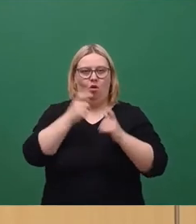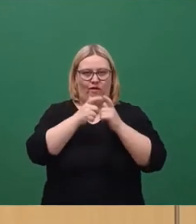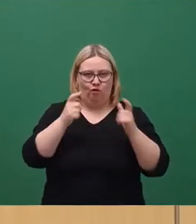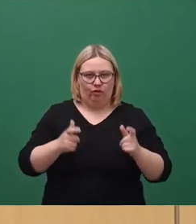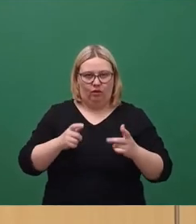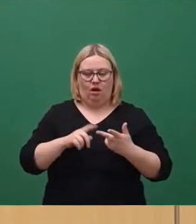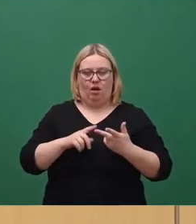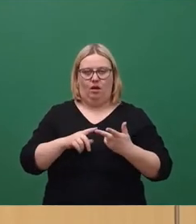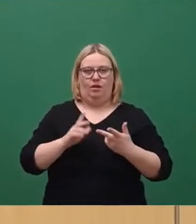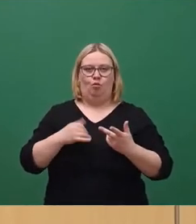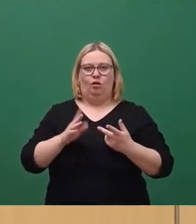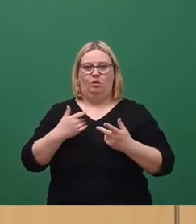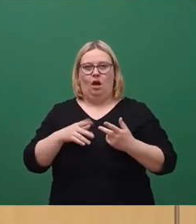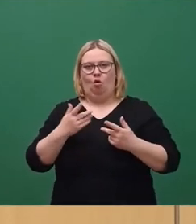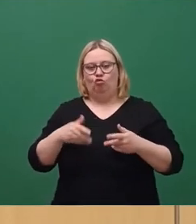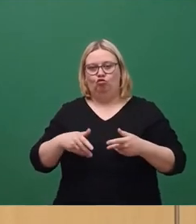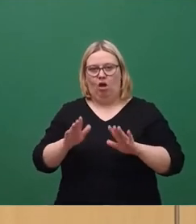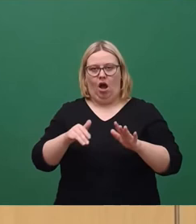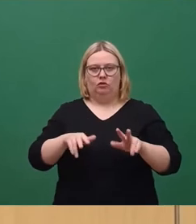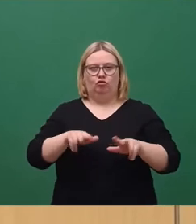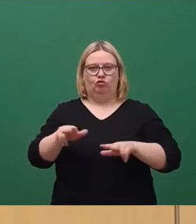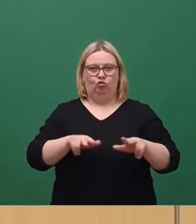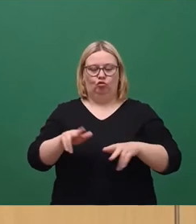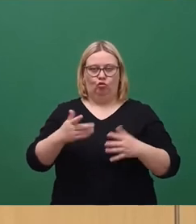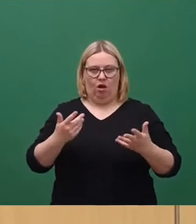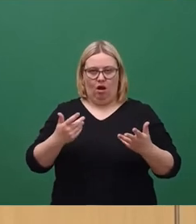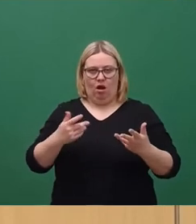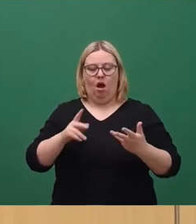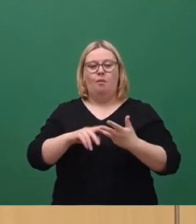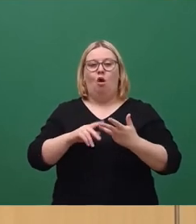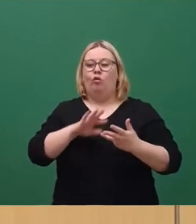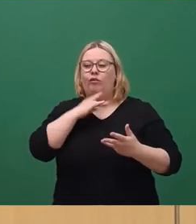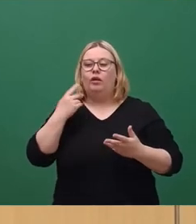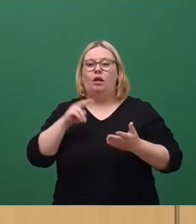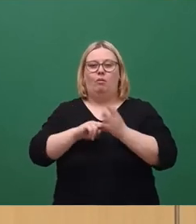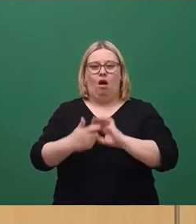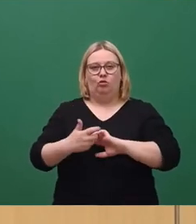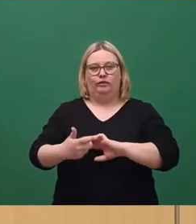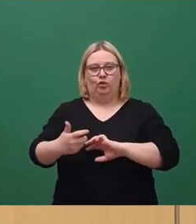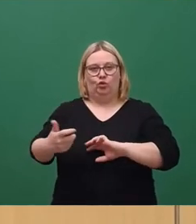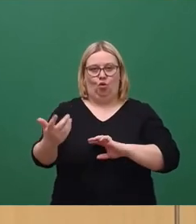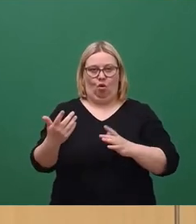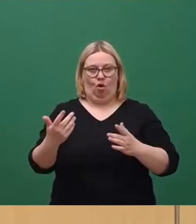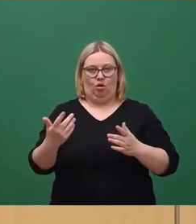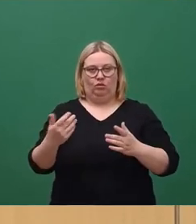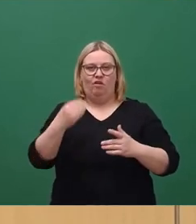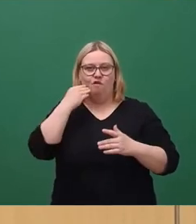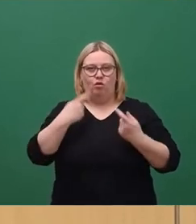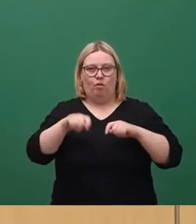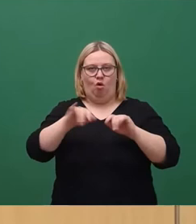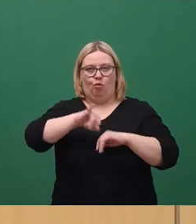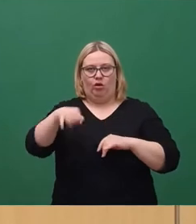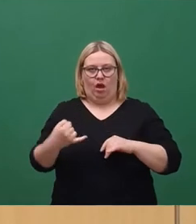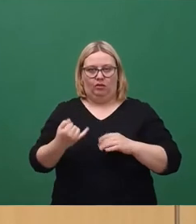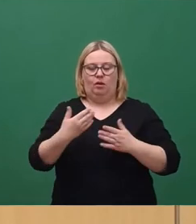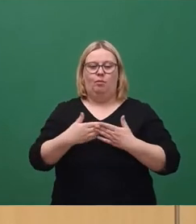zunehmend marode Straßeninfrastruktur, aber auch ewige Planungsverzögerungen in großen Wohnbauprojekten, zum Beispiel